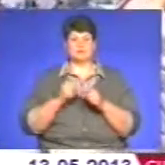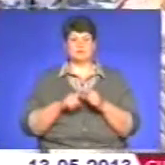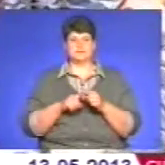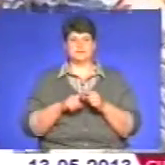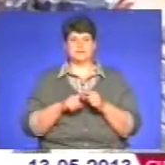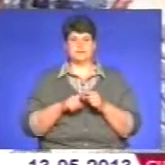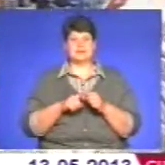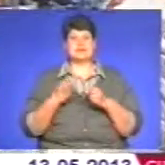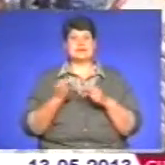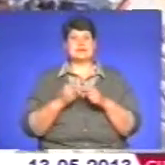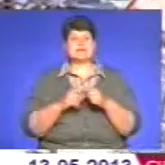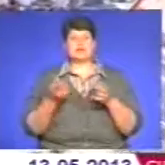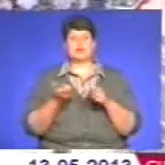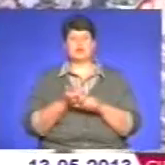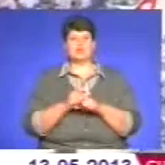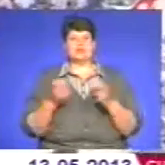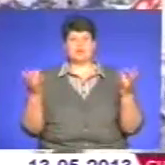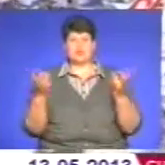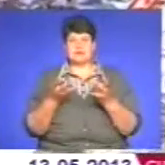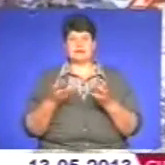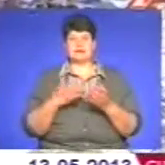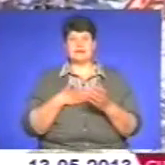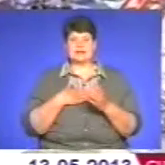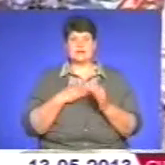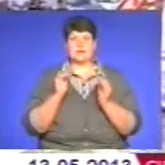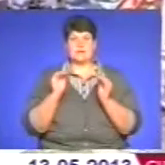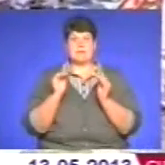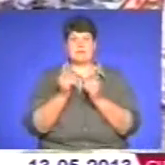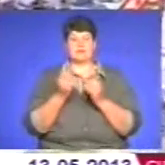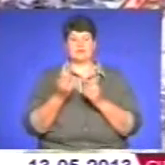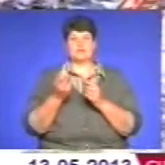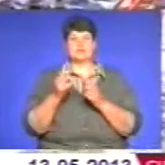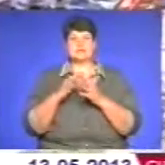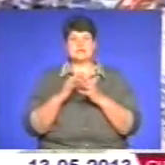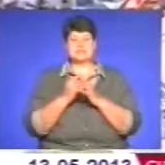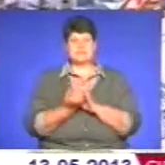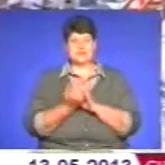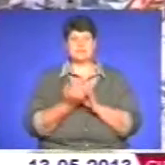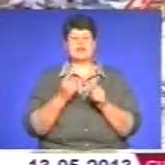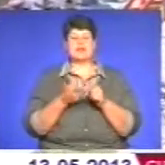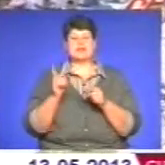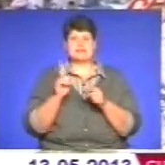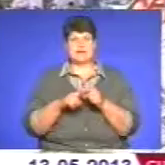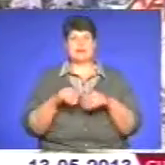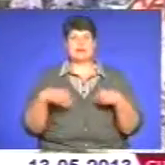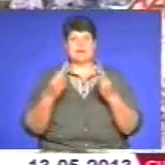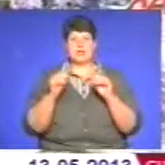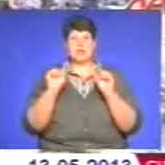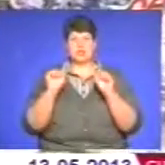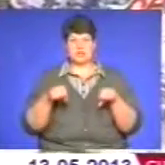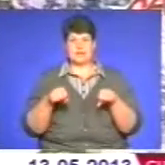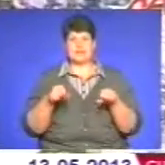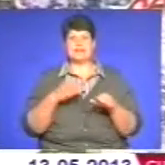дуже необхідна річ для нашого невеличкого малювничого села. Це дає можливість